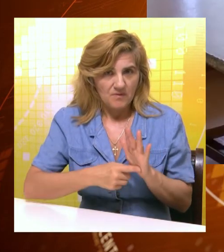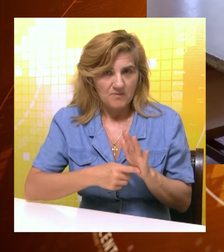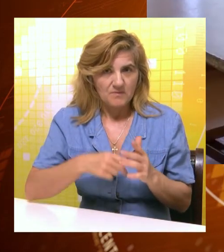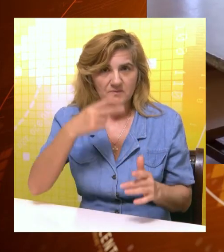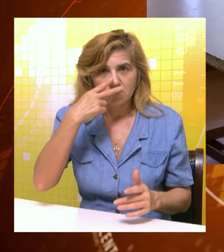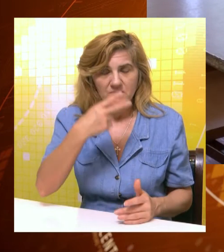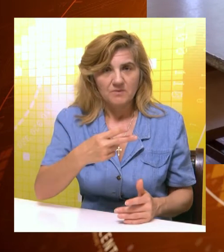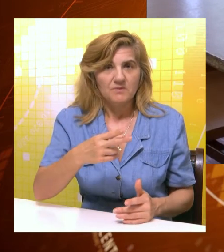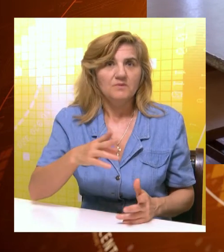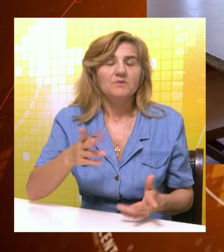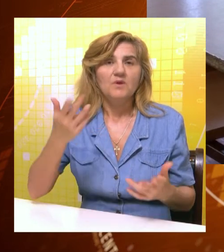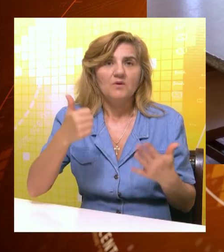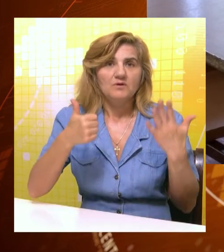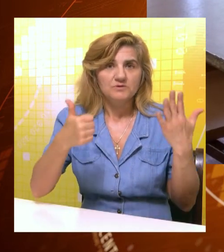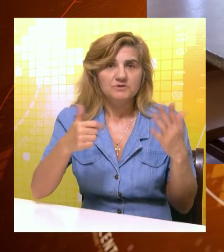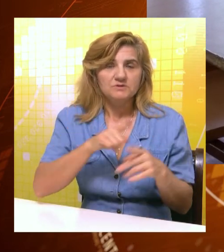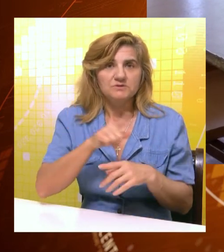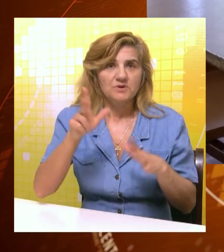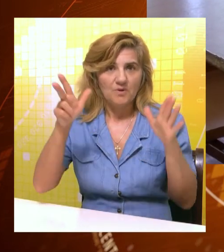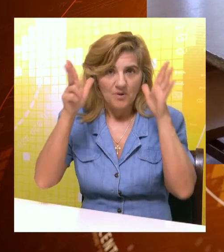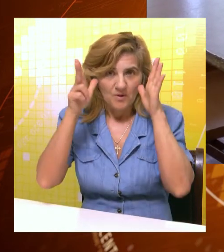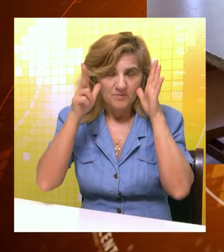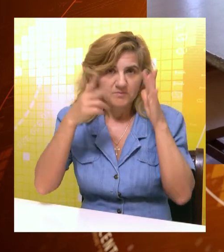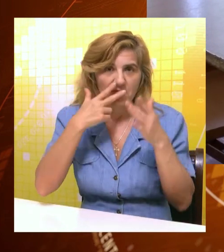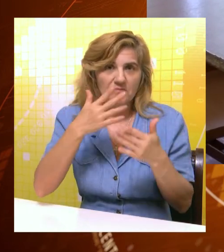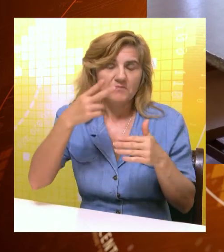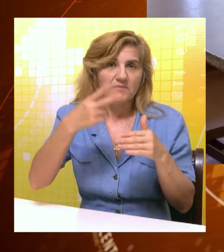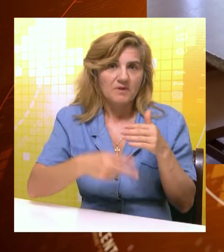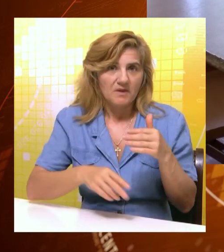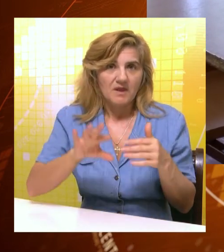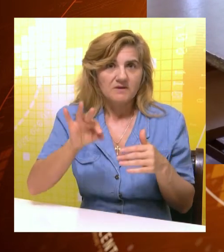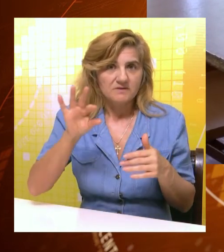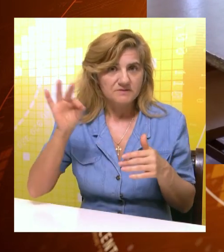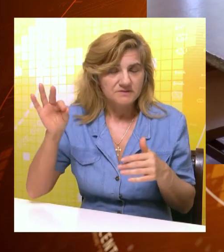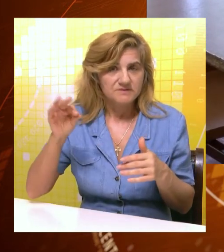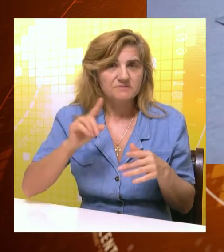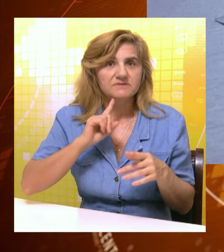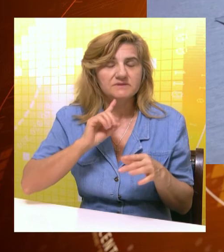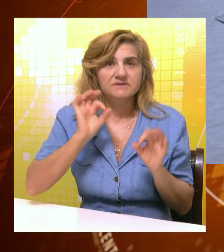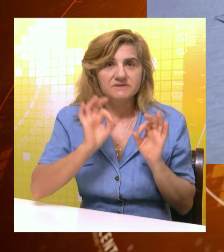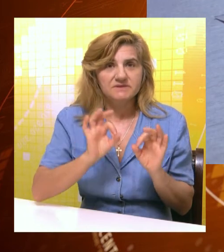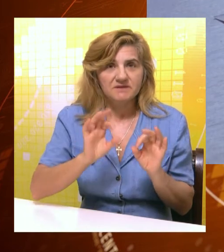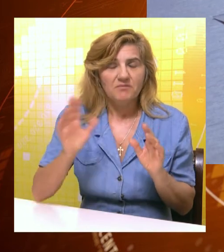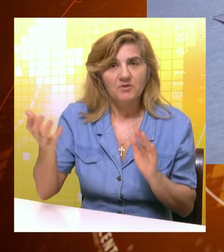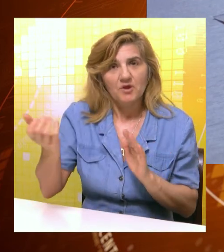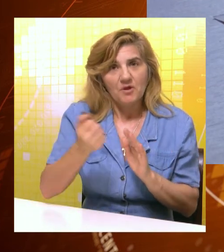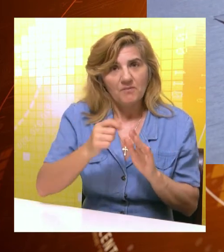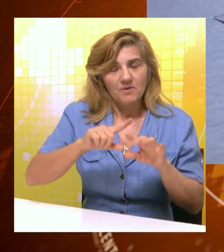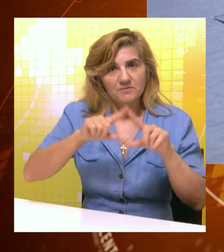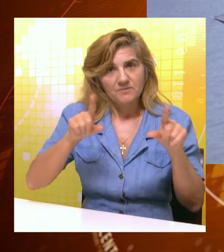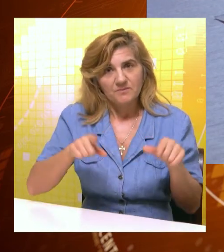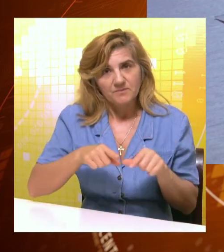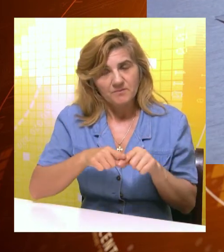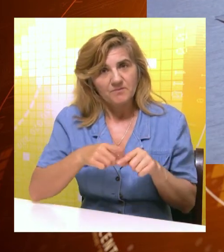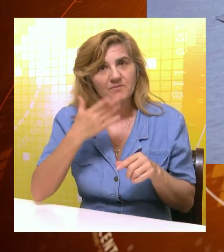ostvarenih na osnovu opšteg uspeha od 6. do 8. razreda i bodova ostvarenih na završnom ispitu, svaki učenik mogao je da ponese